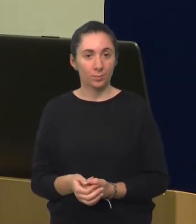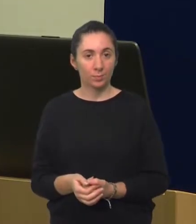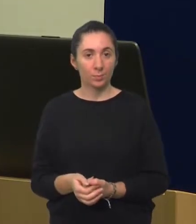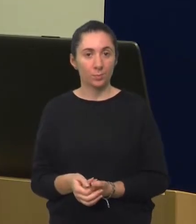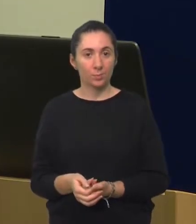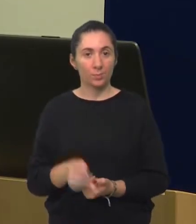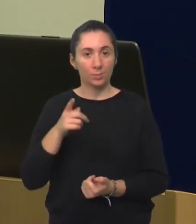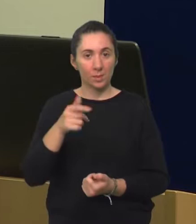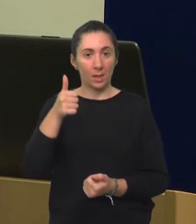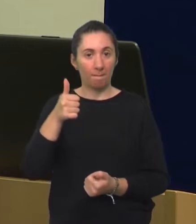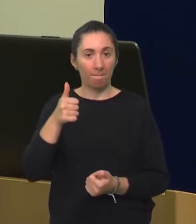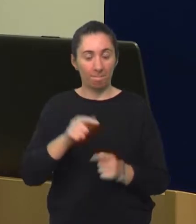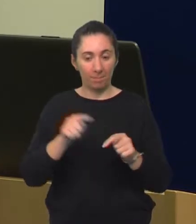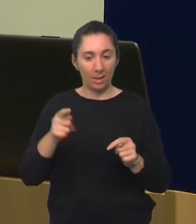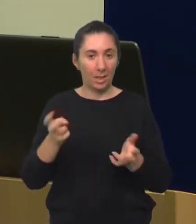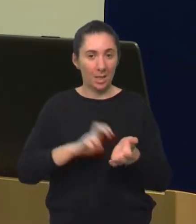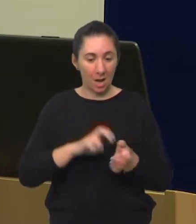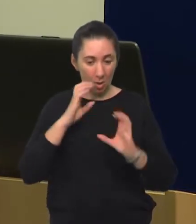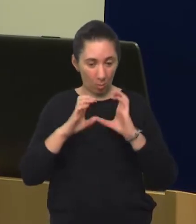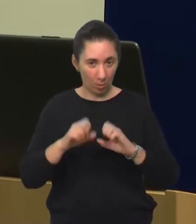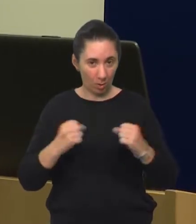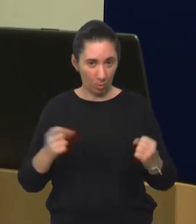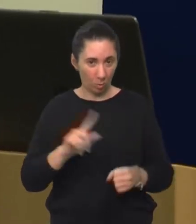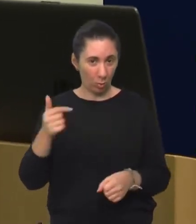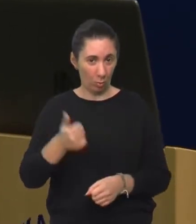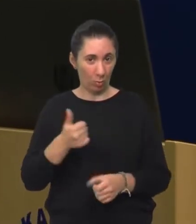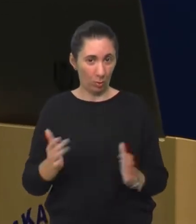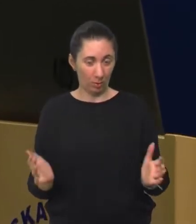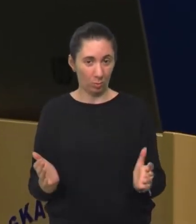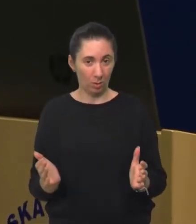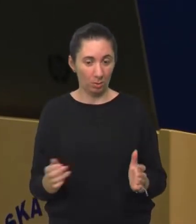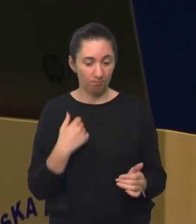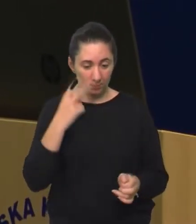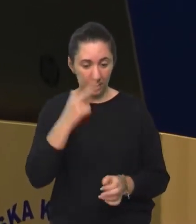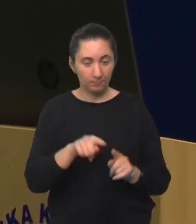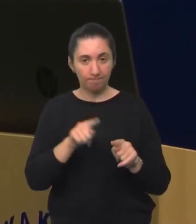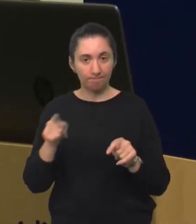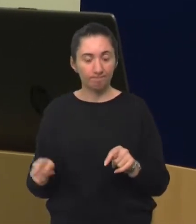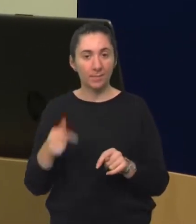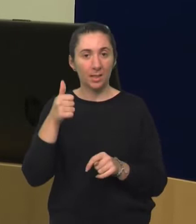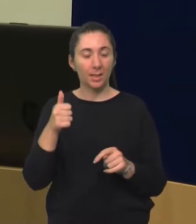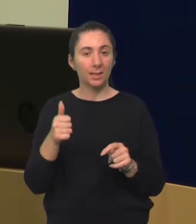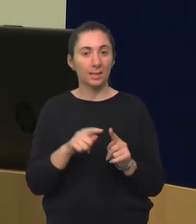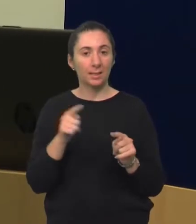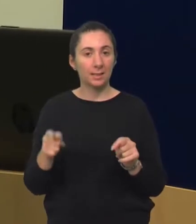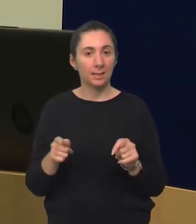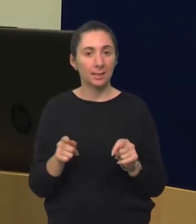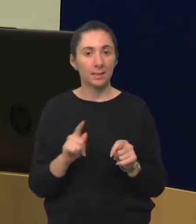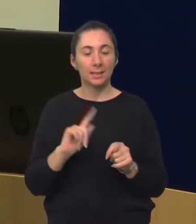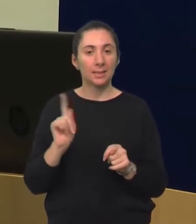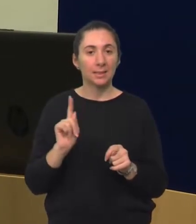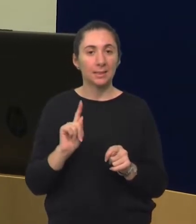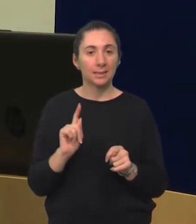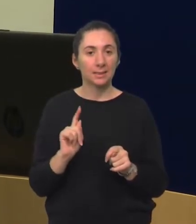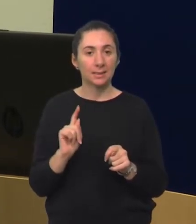Taj prvi period, dakle, rano komunikacijskog razvoja do godine dana, promatramo ga kroz taj jedan period neintensijske